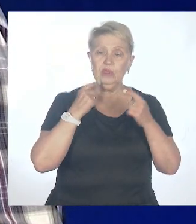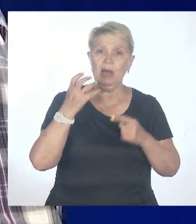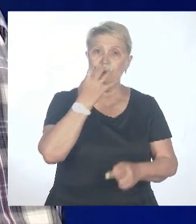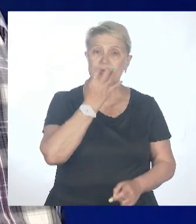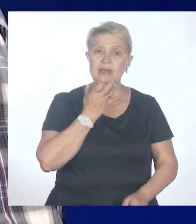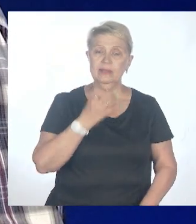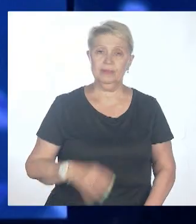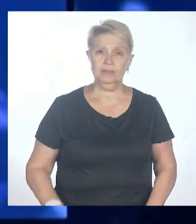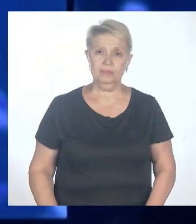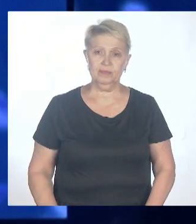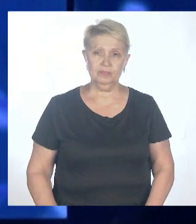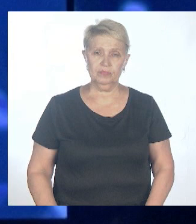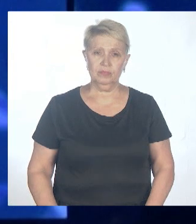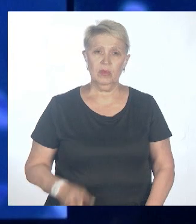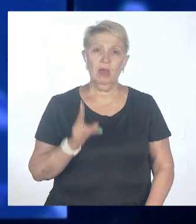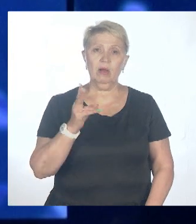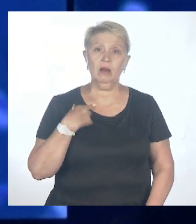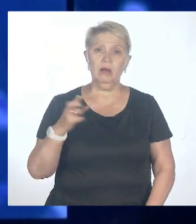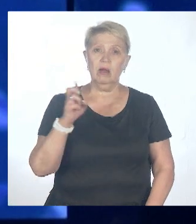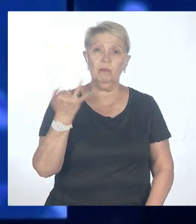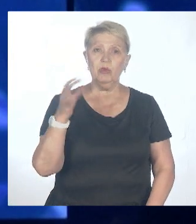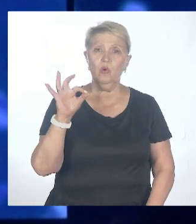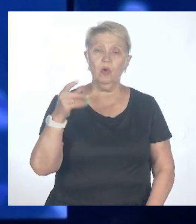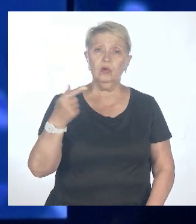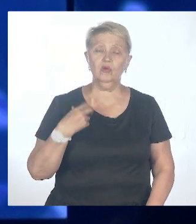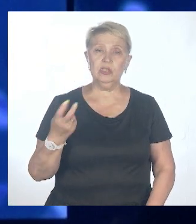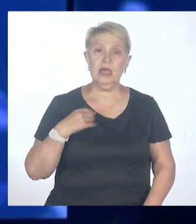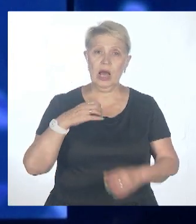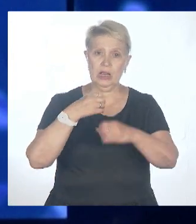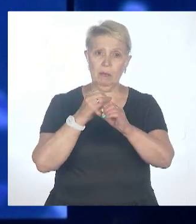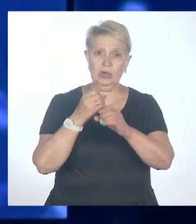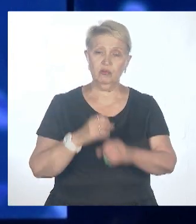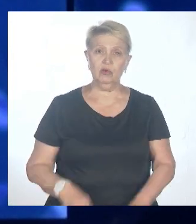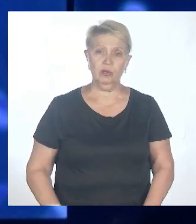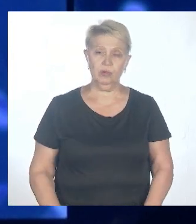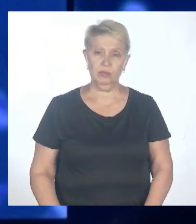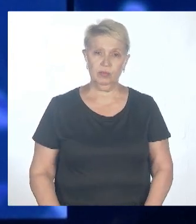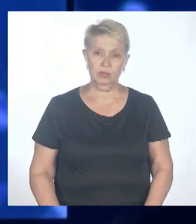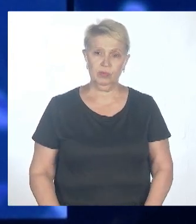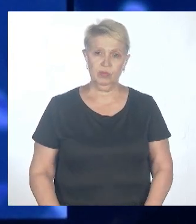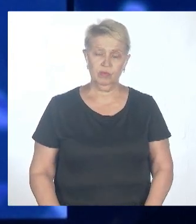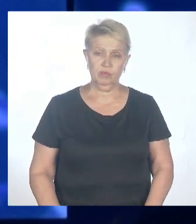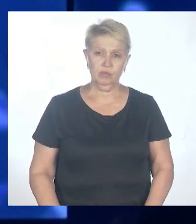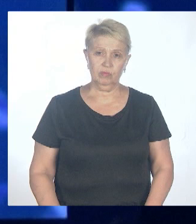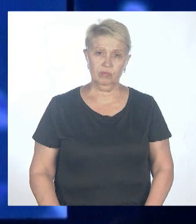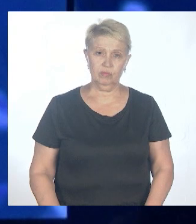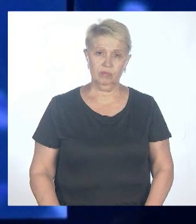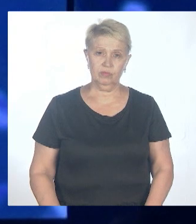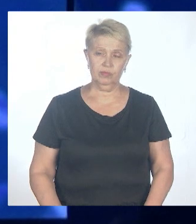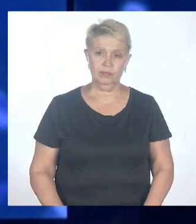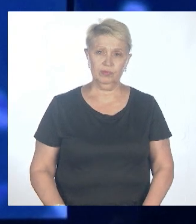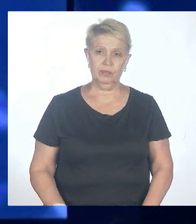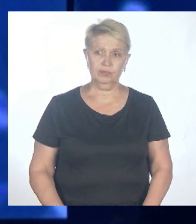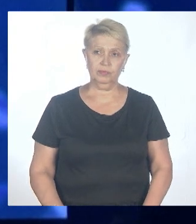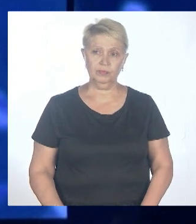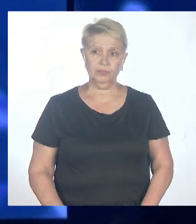Как вот биолаборатории. Да. Как часто в последнее время начинаем слышать это слово. Сейчас буквально на короткую рекламу мы прервемся,